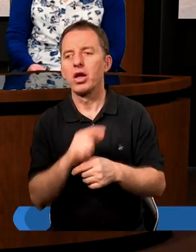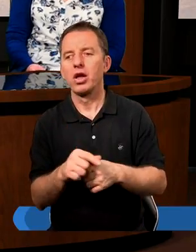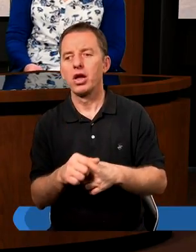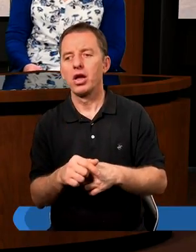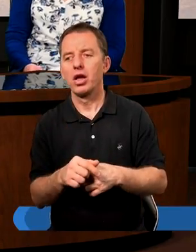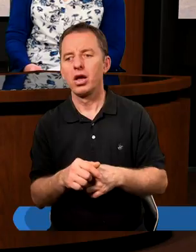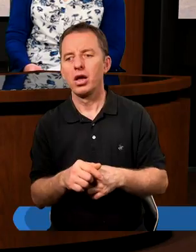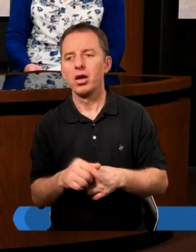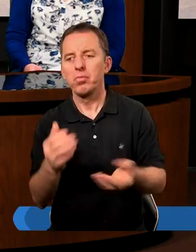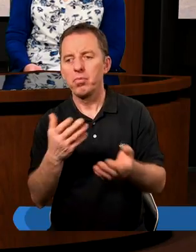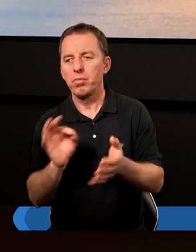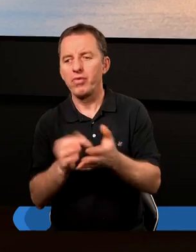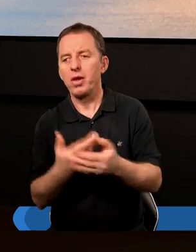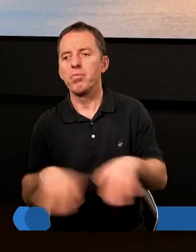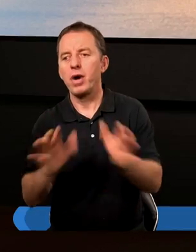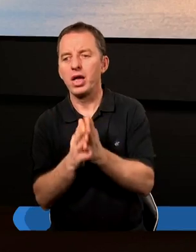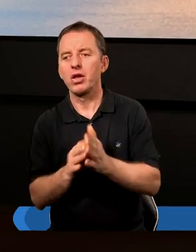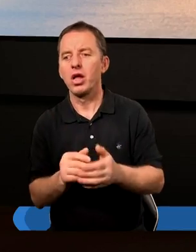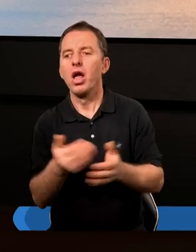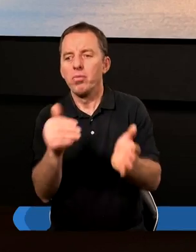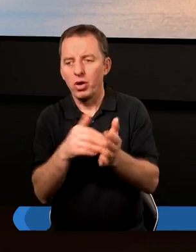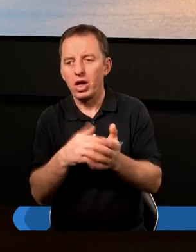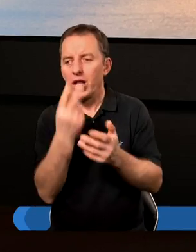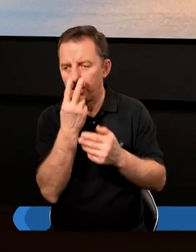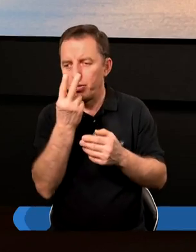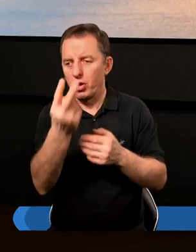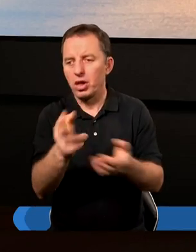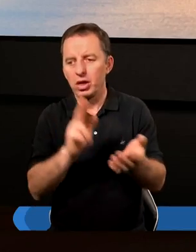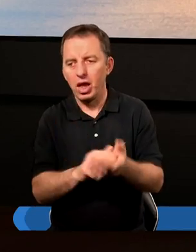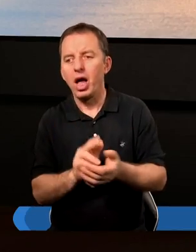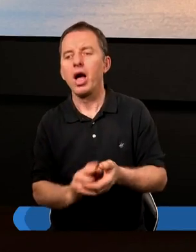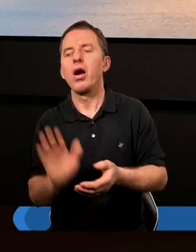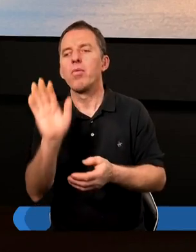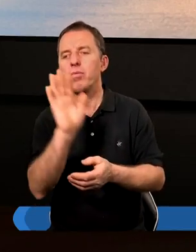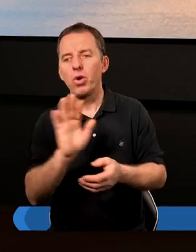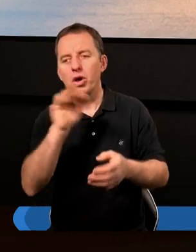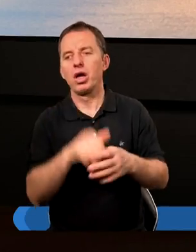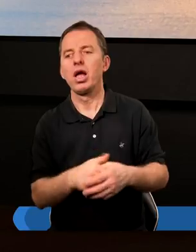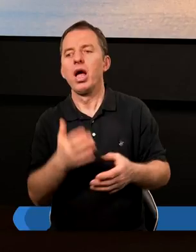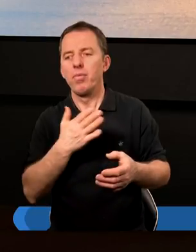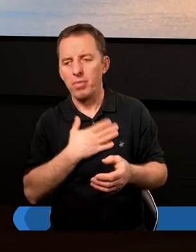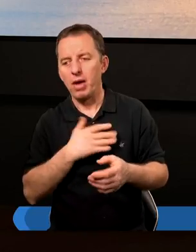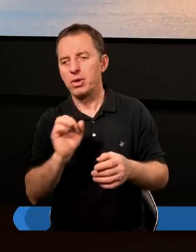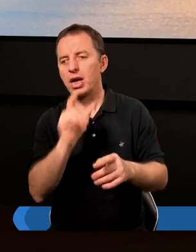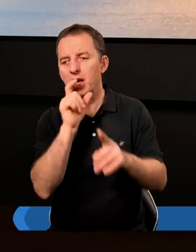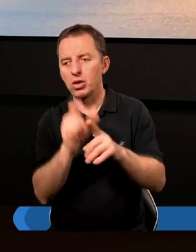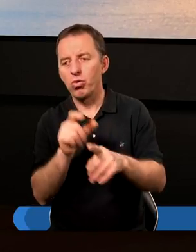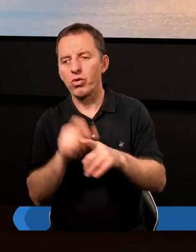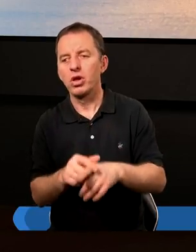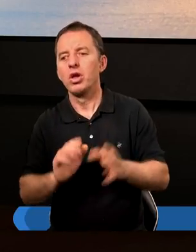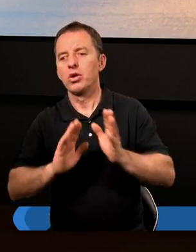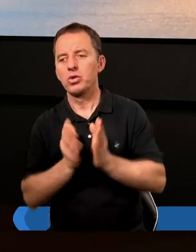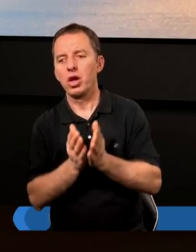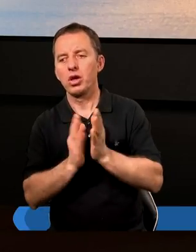pewnym majątkiem. Mówimy o potrzebie spoglądania na Boga. Mamy takie słowa z